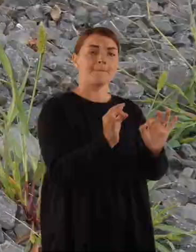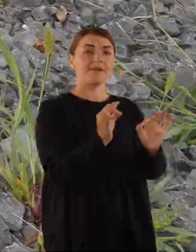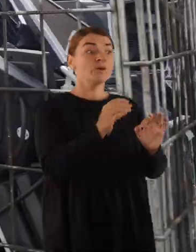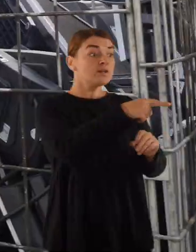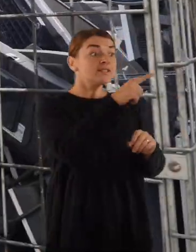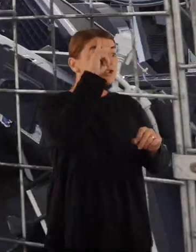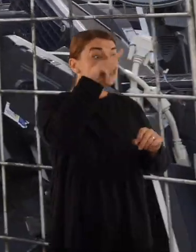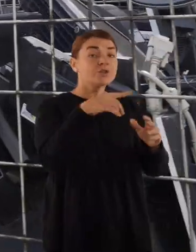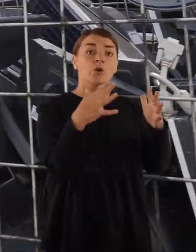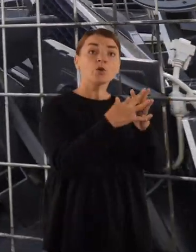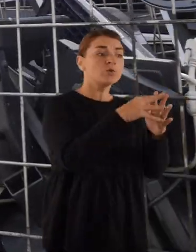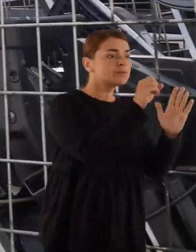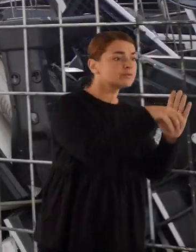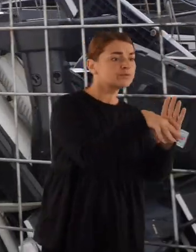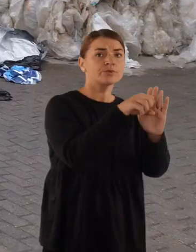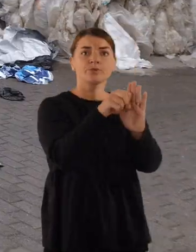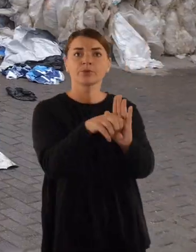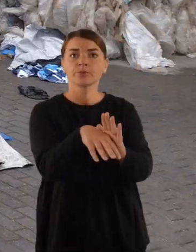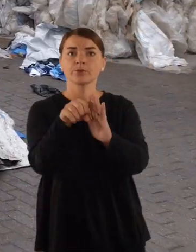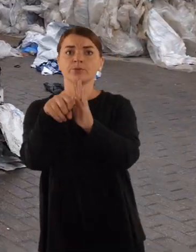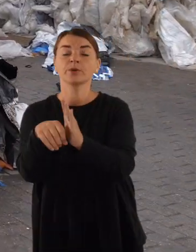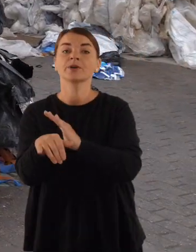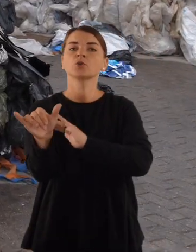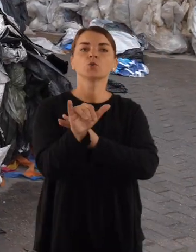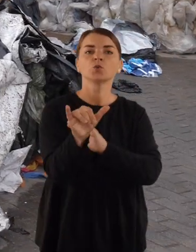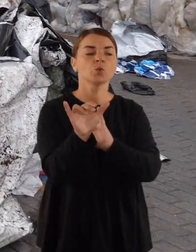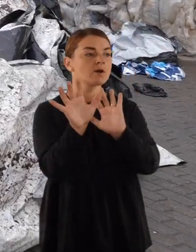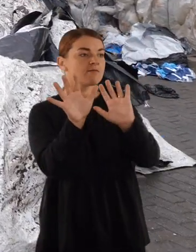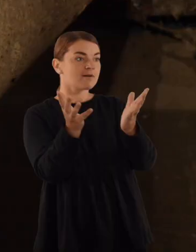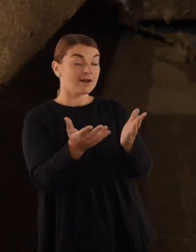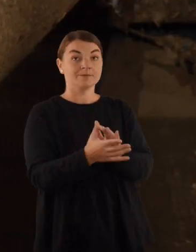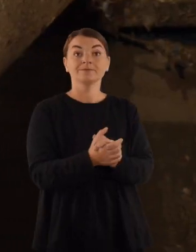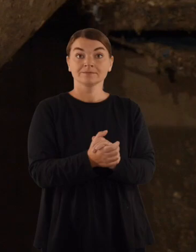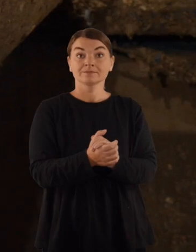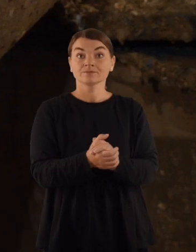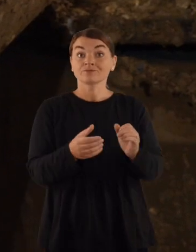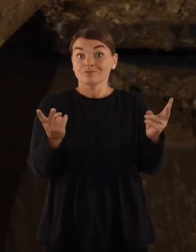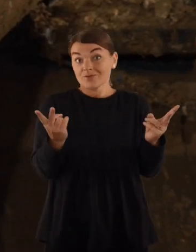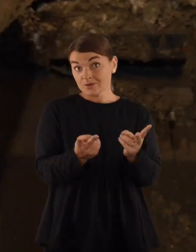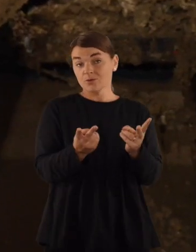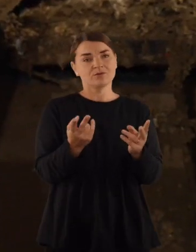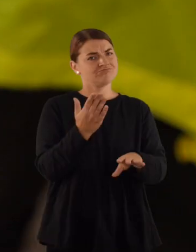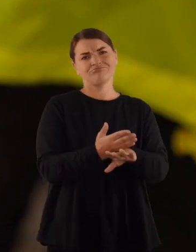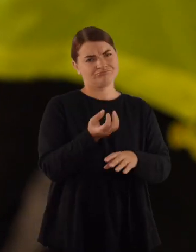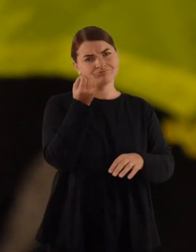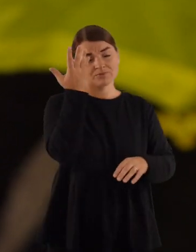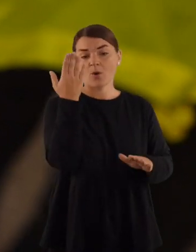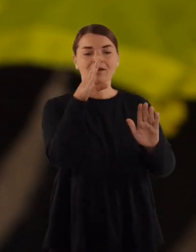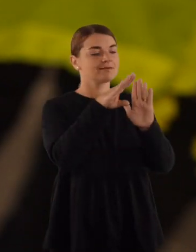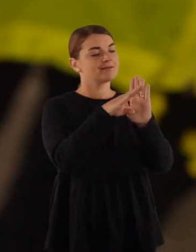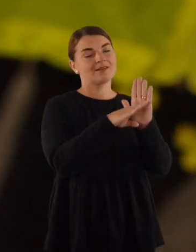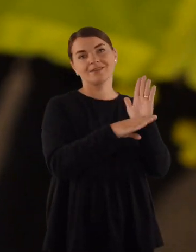apie tai, kaip gerušiuoti, kur ką išmesti ir panašiai. Ir tą reikia tiesiog priimti. O